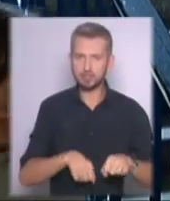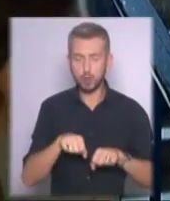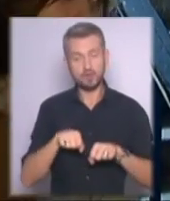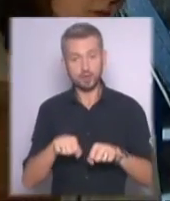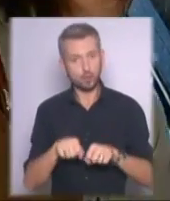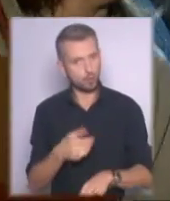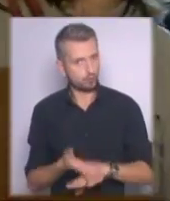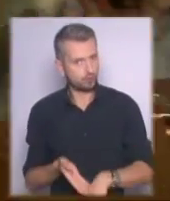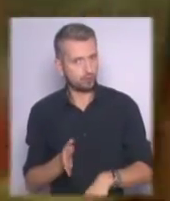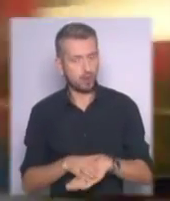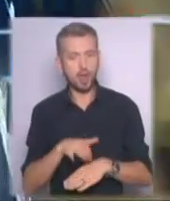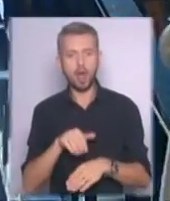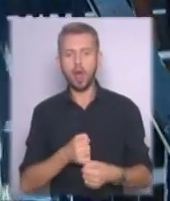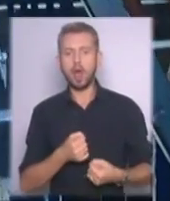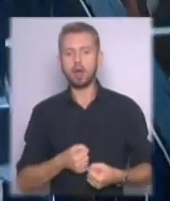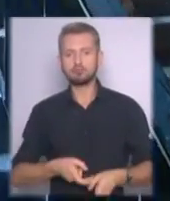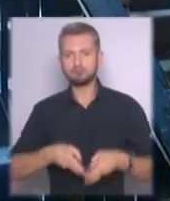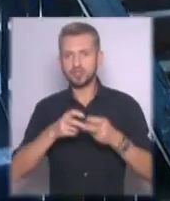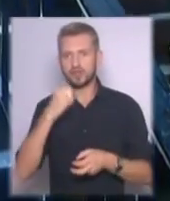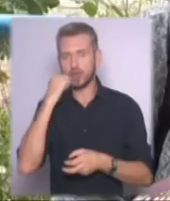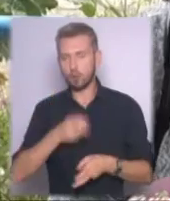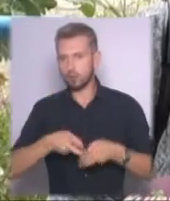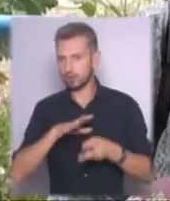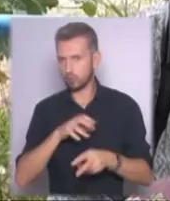просто. А їздити у старому ліфті було небезпечно.